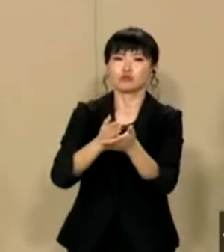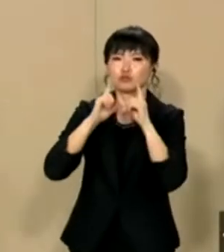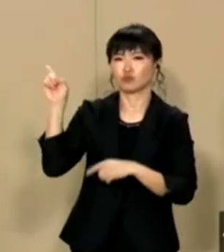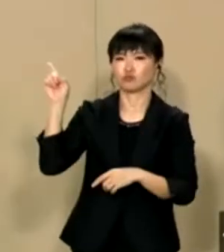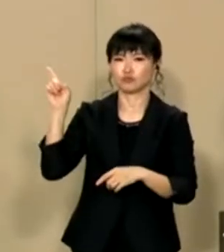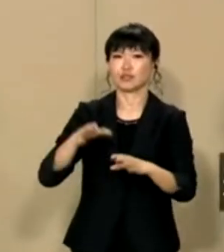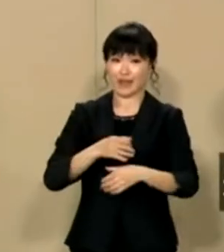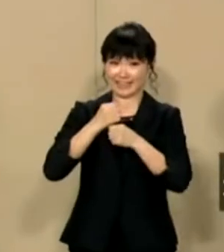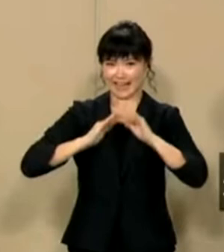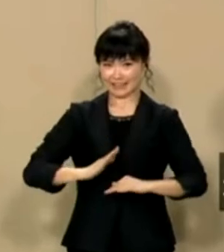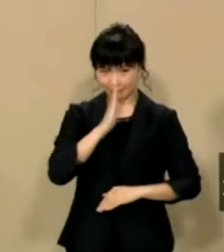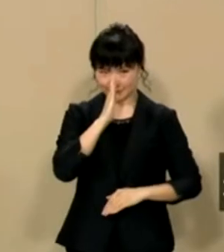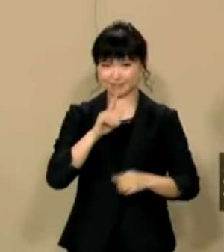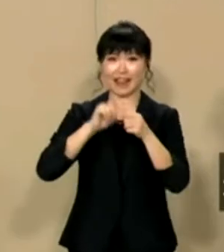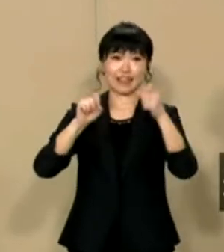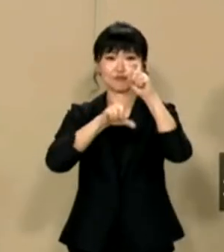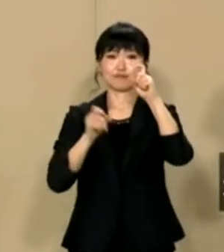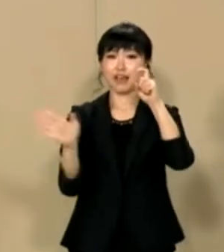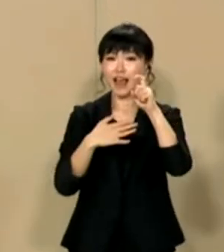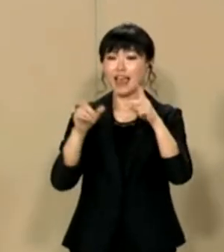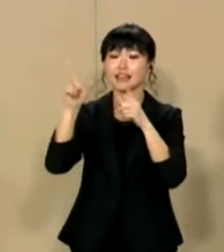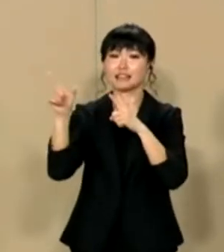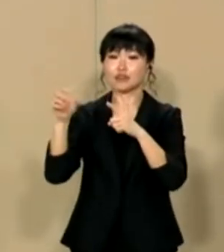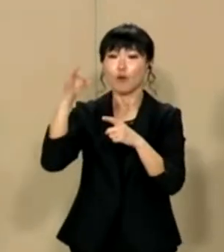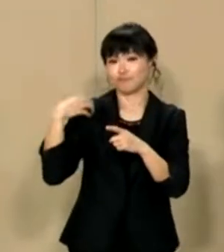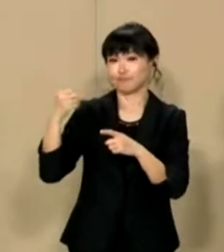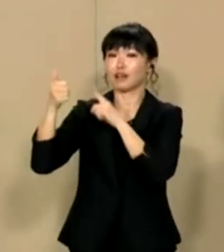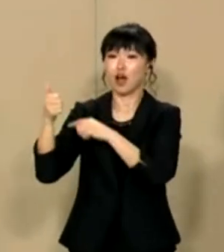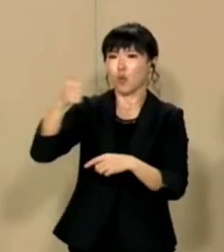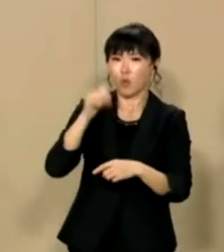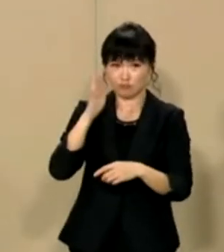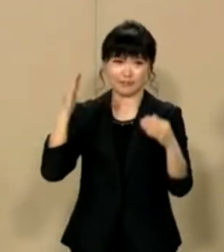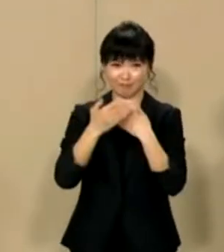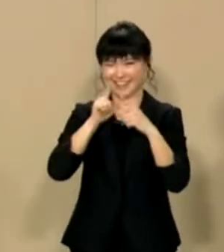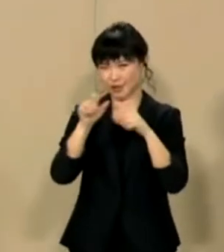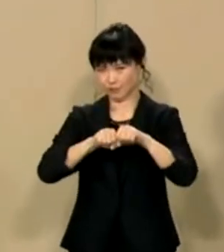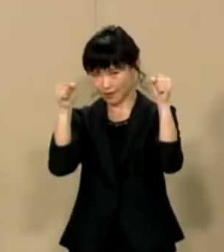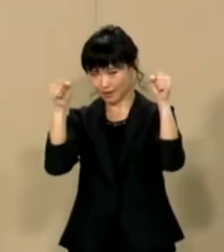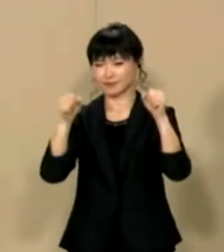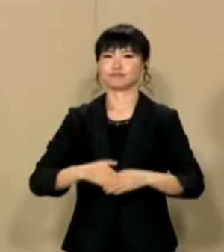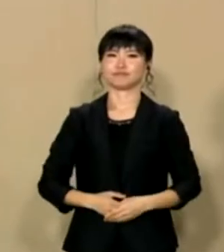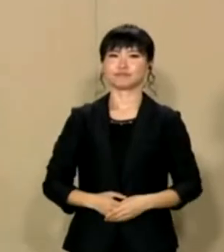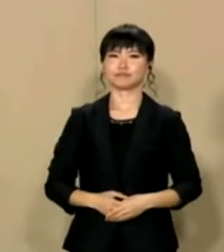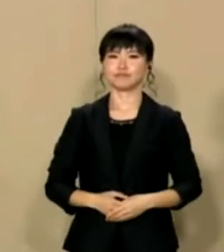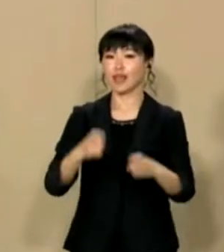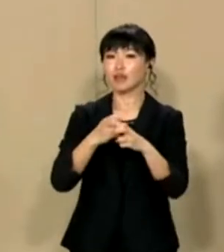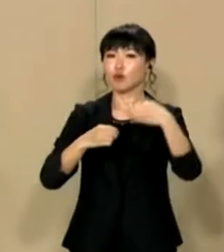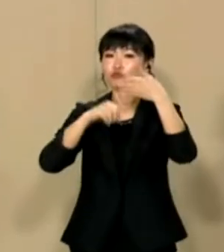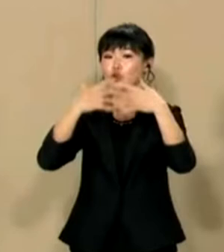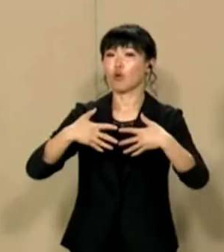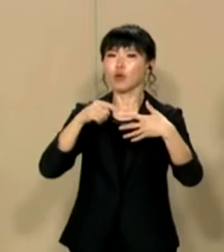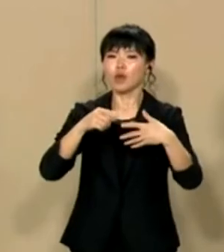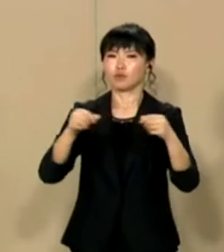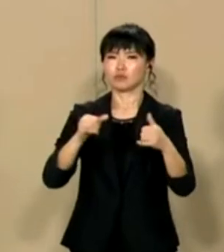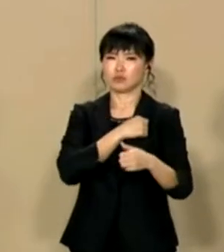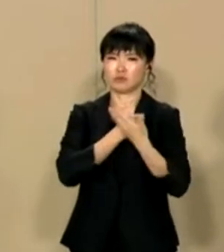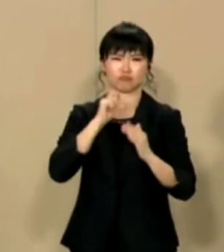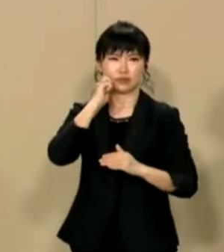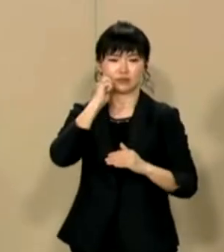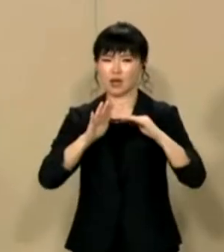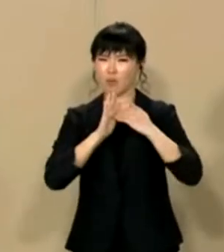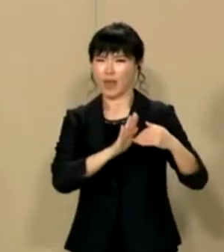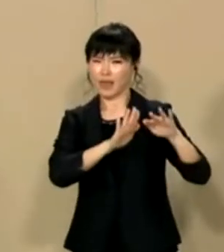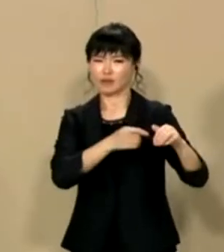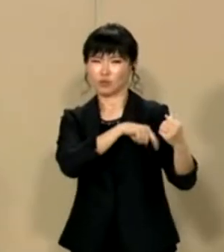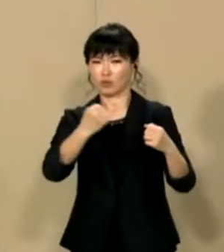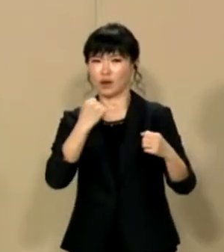つまり安心してください来年の10月からはもうNHKの就勤人はやってこなくなりますNHKをぶっ壊す憲法9条では国民の命は守れません防